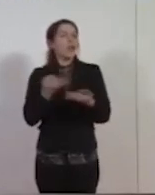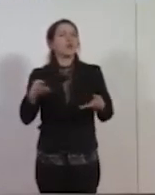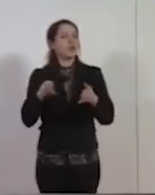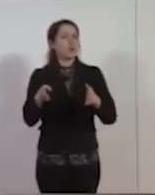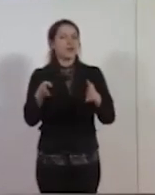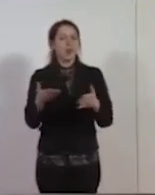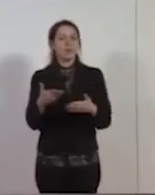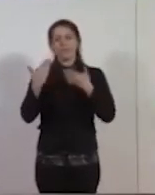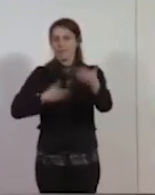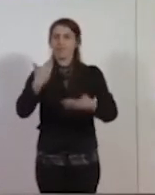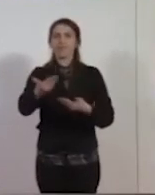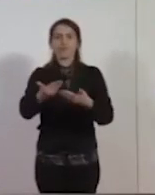Grazie. Grazie. Grazie. Grazie.